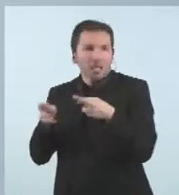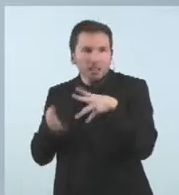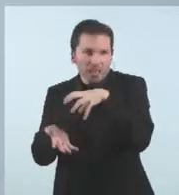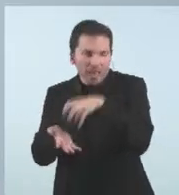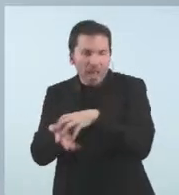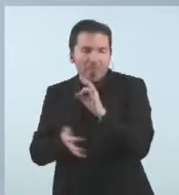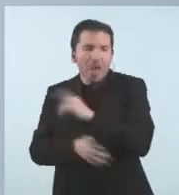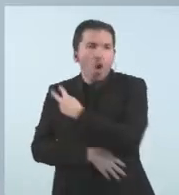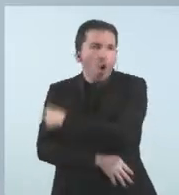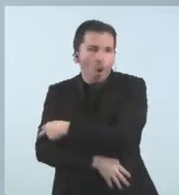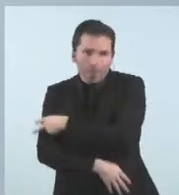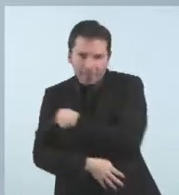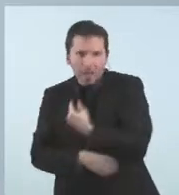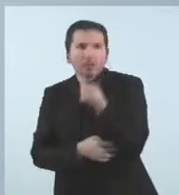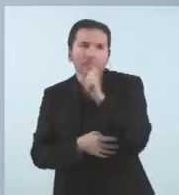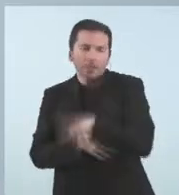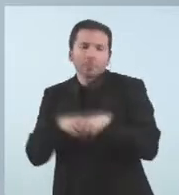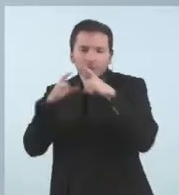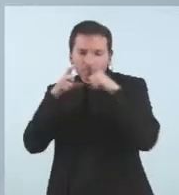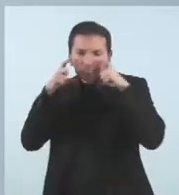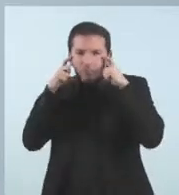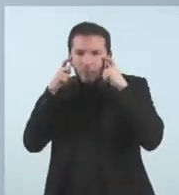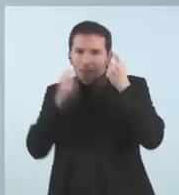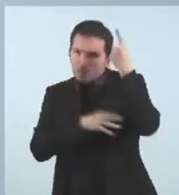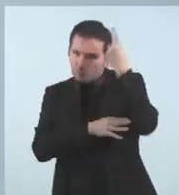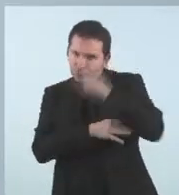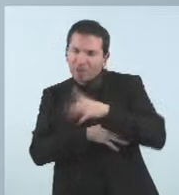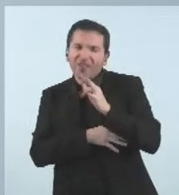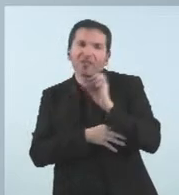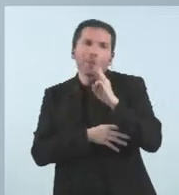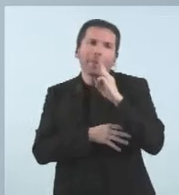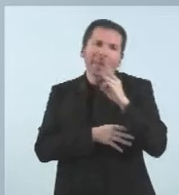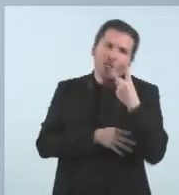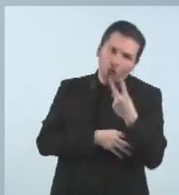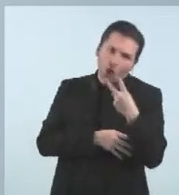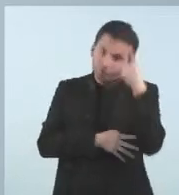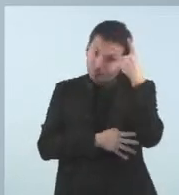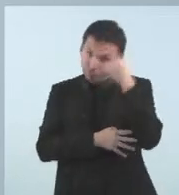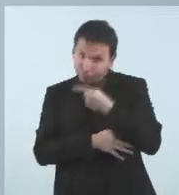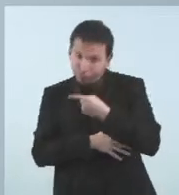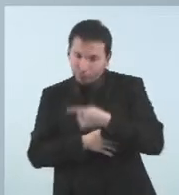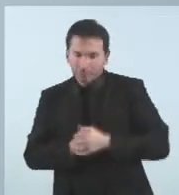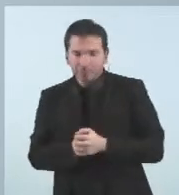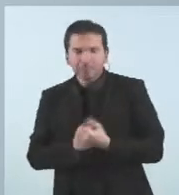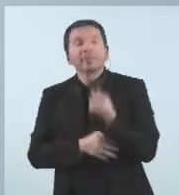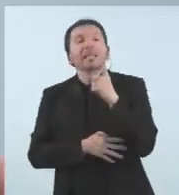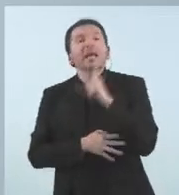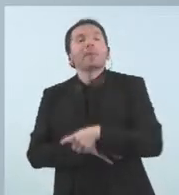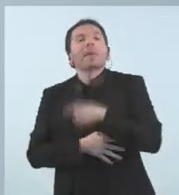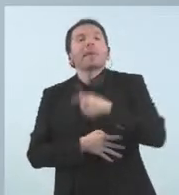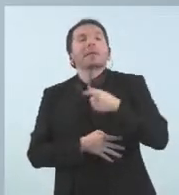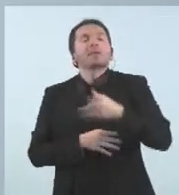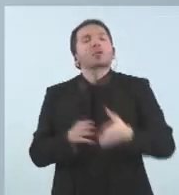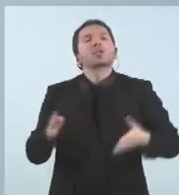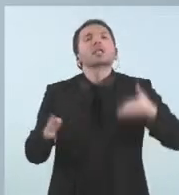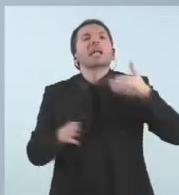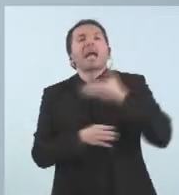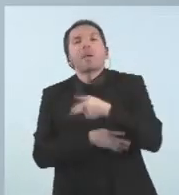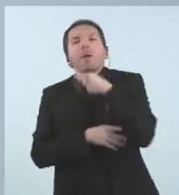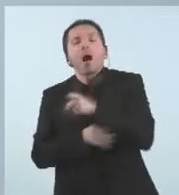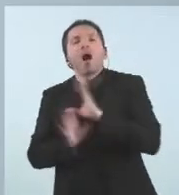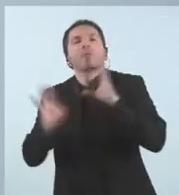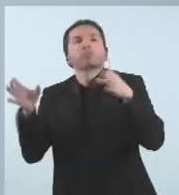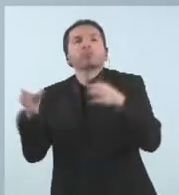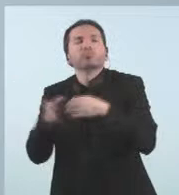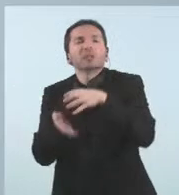'hospital, bé, sigui les residències sociosanitàries. I també les que assisteixen a les cases pairals. Bé, a